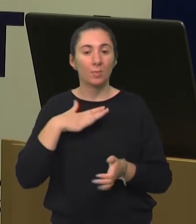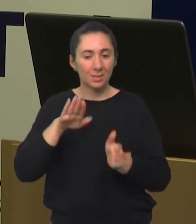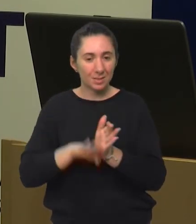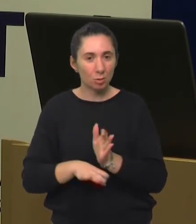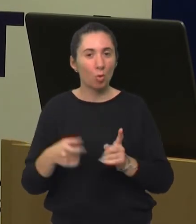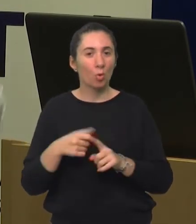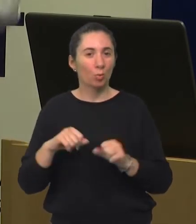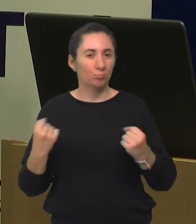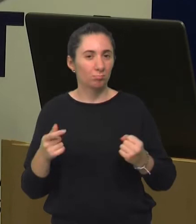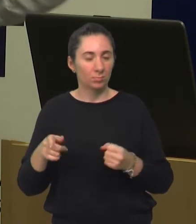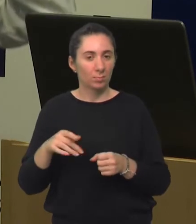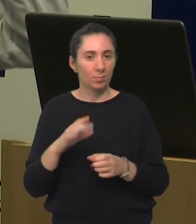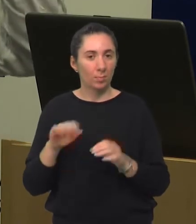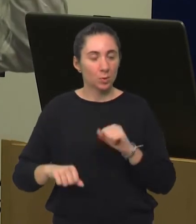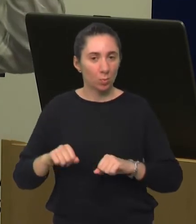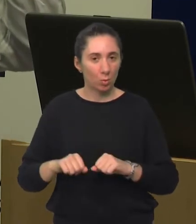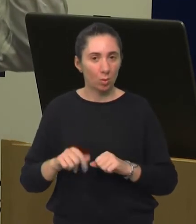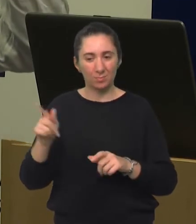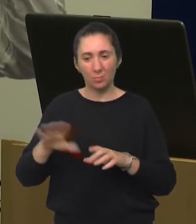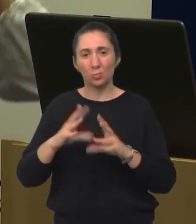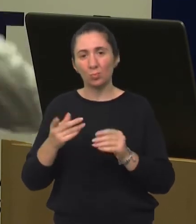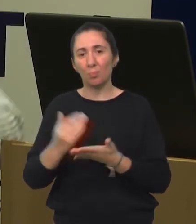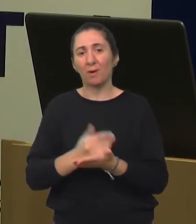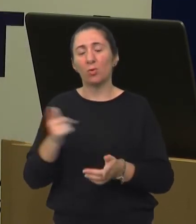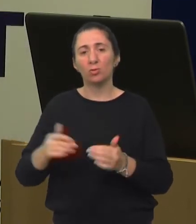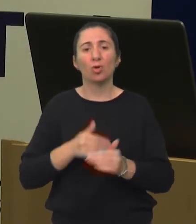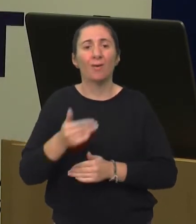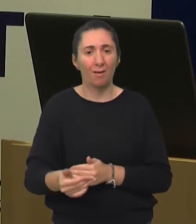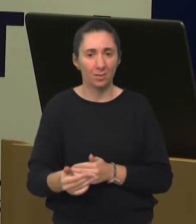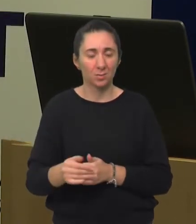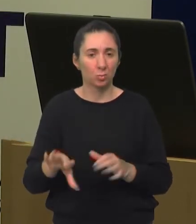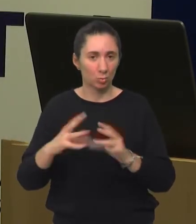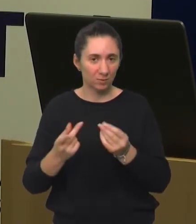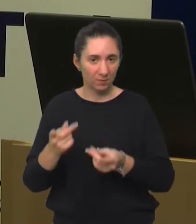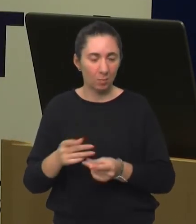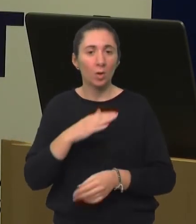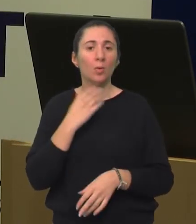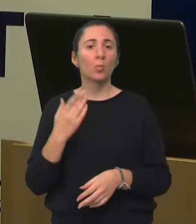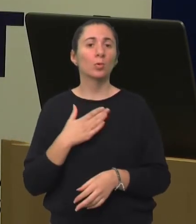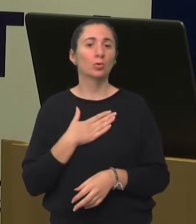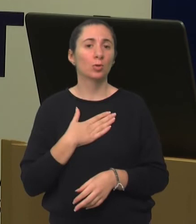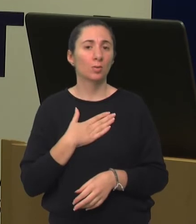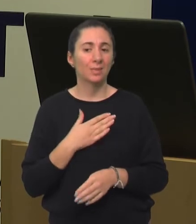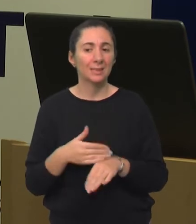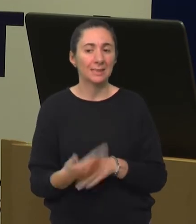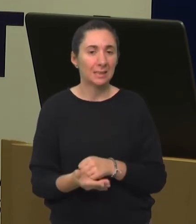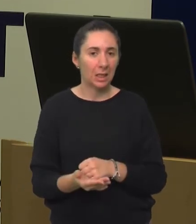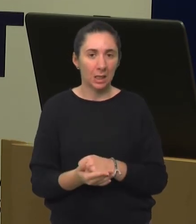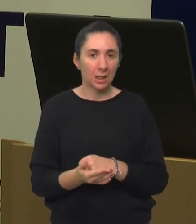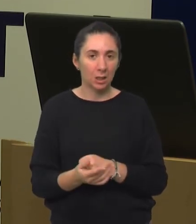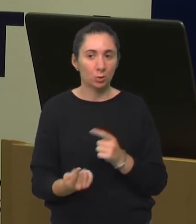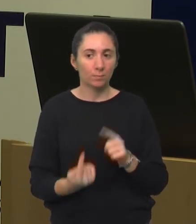snižene kognitivne sposobnosti će u pravilu kasniti u svemu ovome i vrlo često će imati za kašnjelu